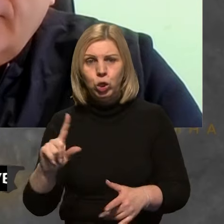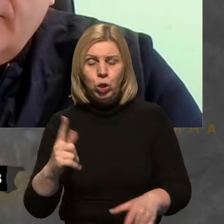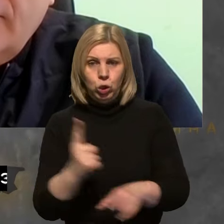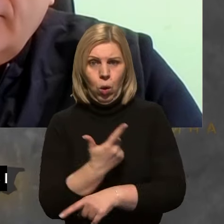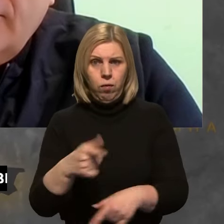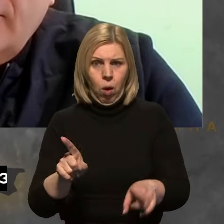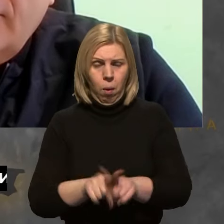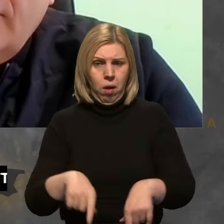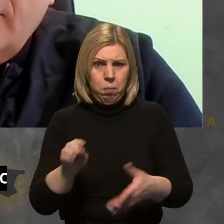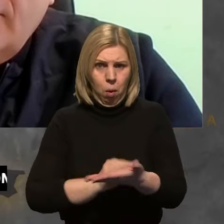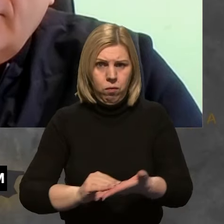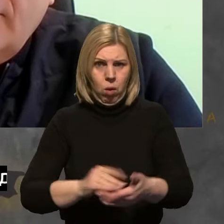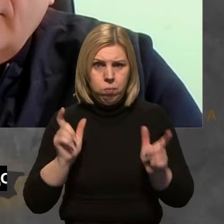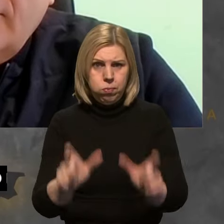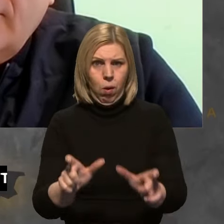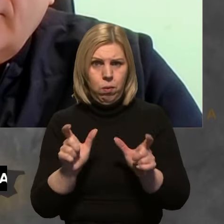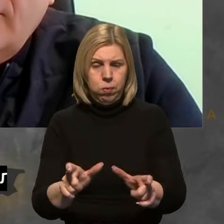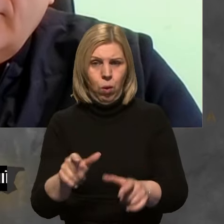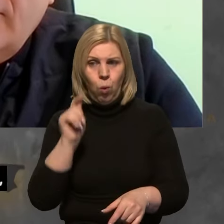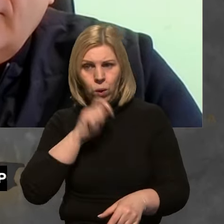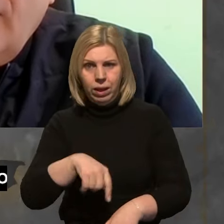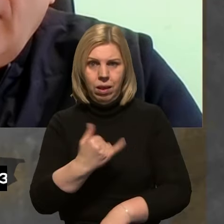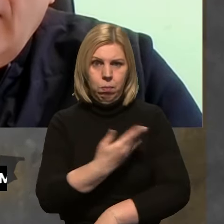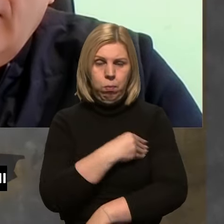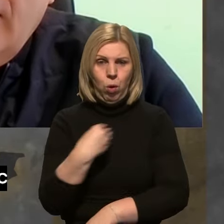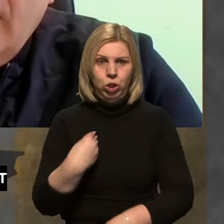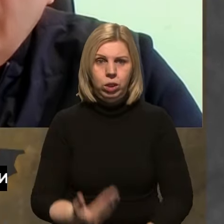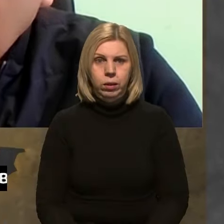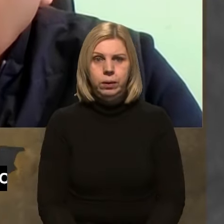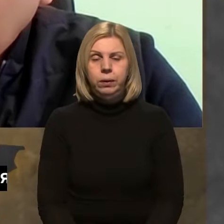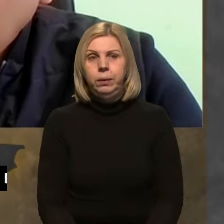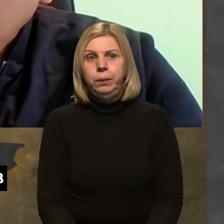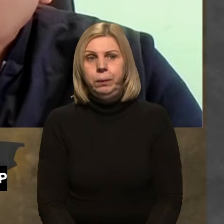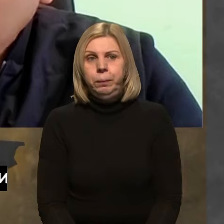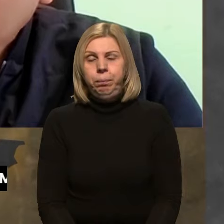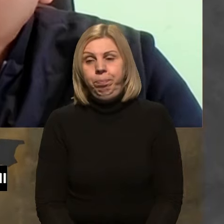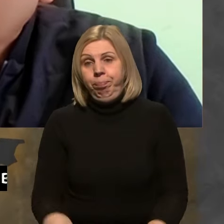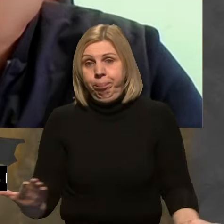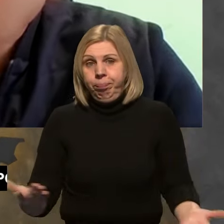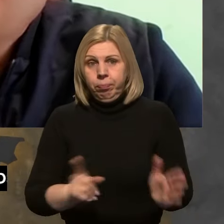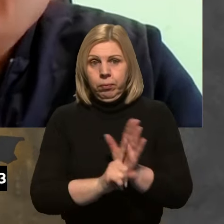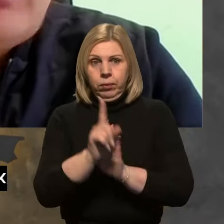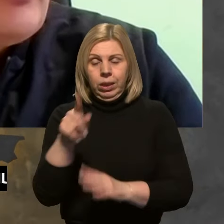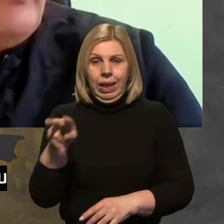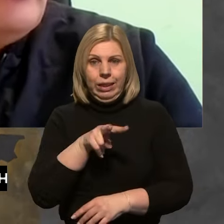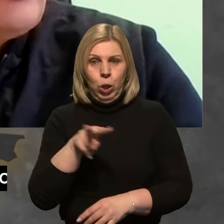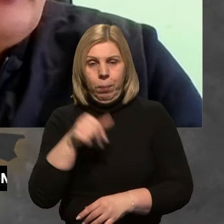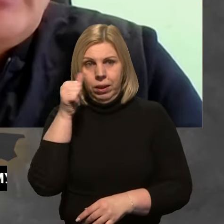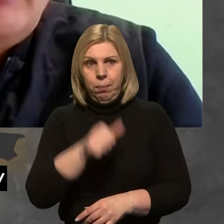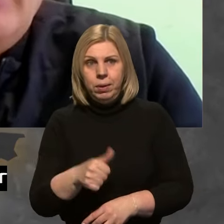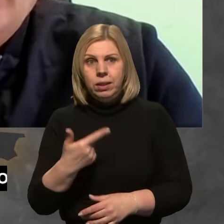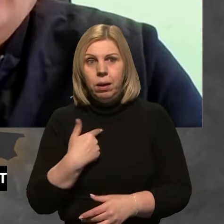продовжують блокувати фактично пункти пропуску між Україною та Польщею? Ну, починаючи з листопада місяця, ви ж